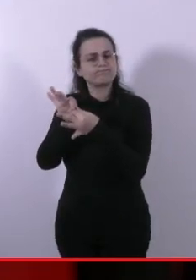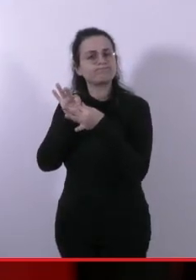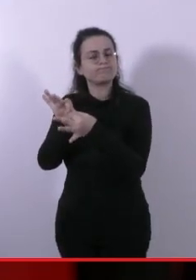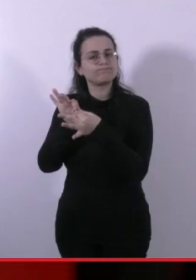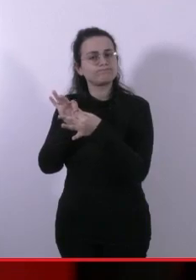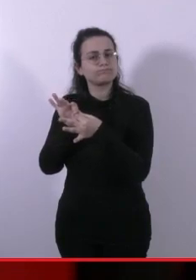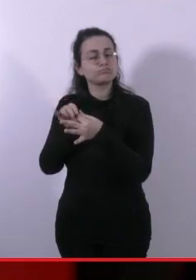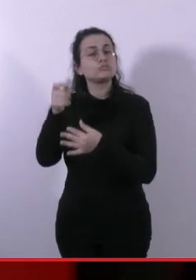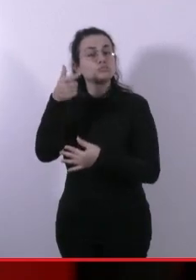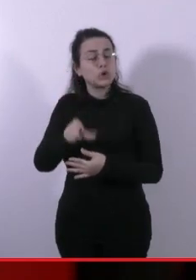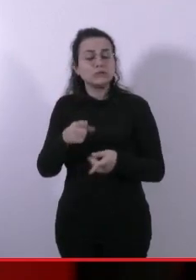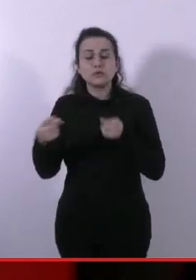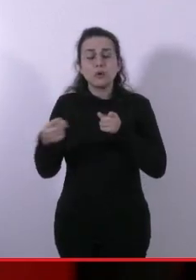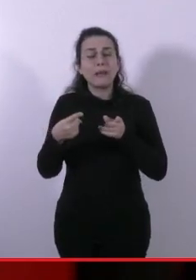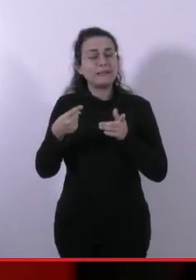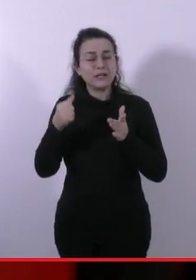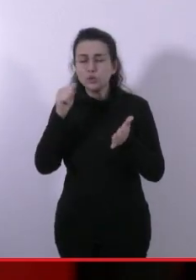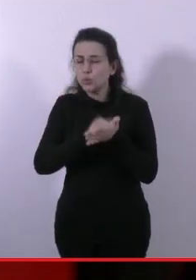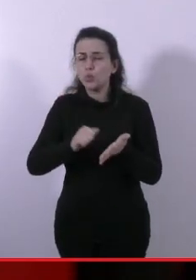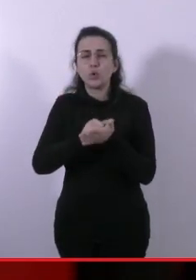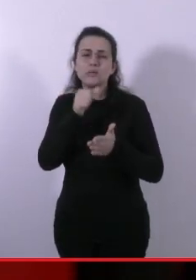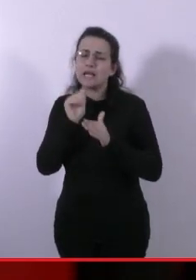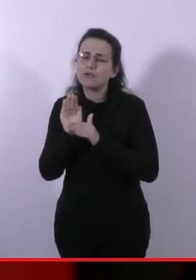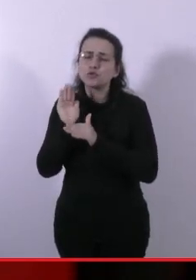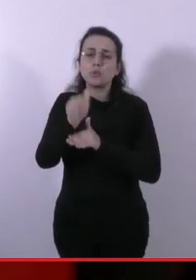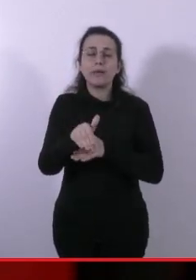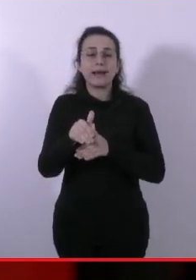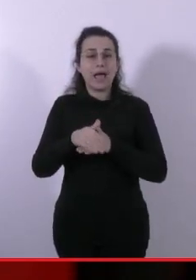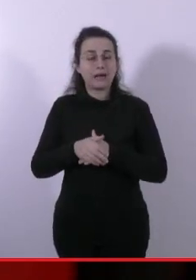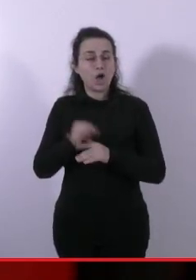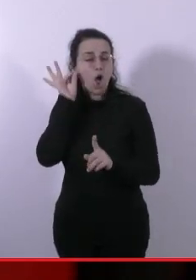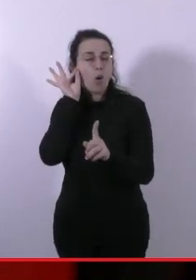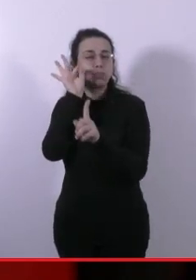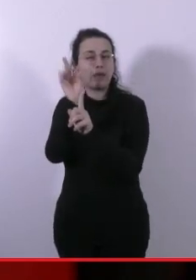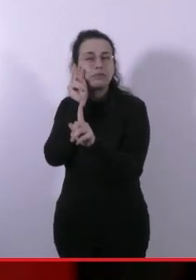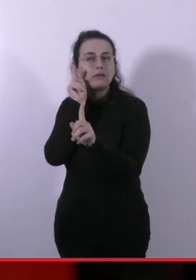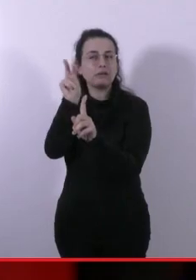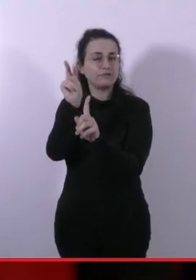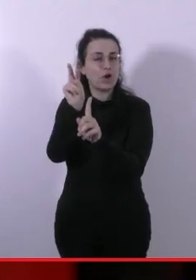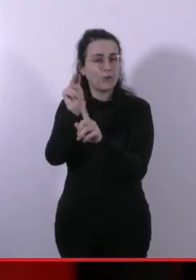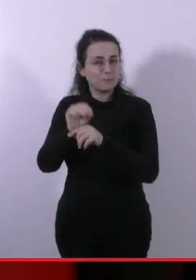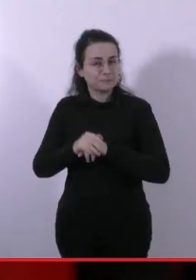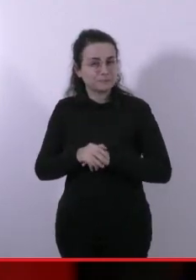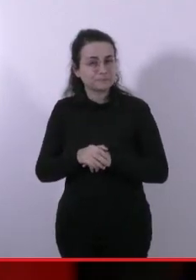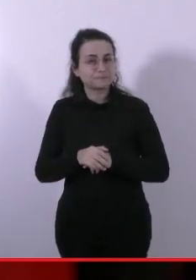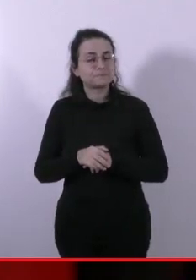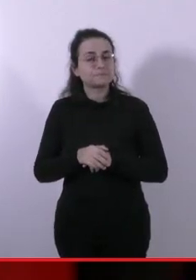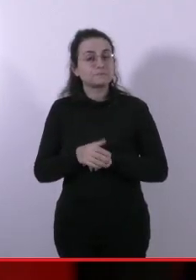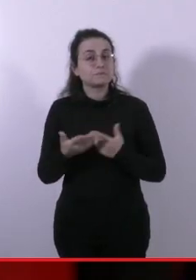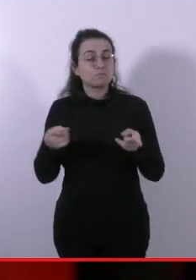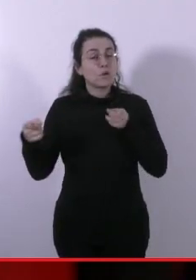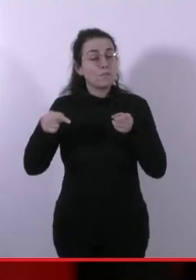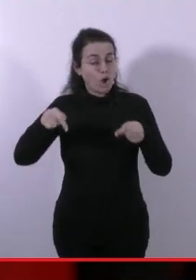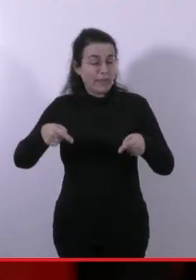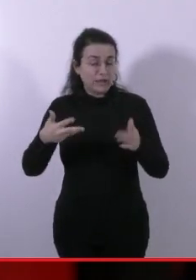ripeto, nei momenti difficili bisogna andare oltre, bisogna guardare l'obiettivo. allora, siccome questo è momento